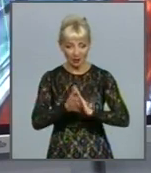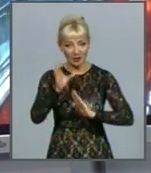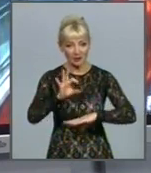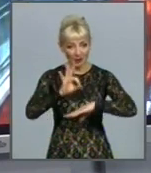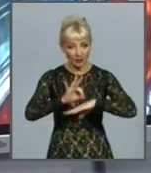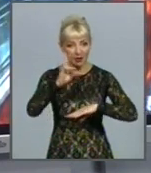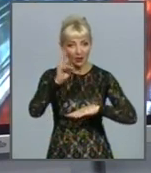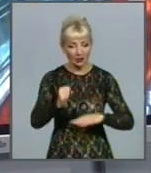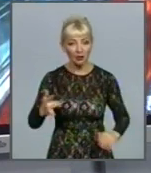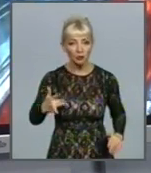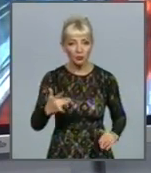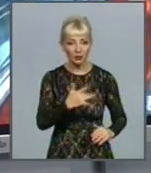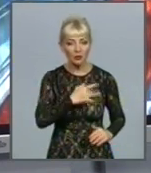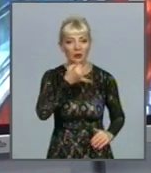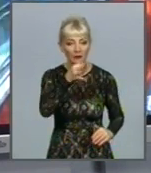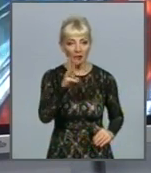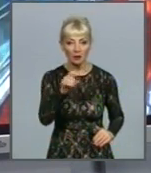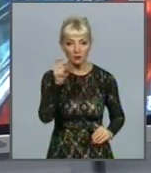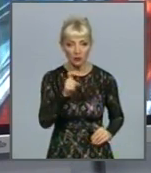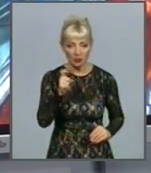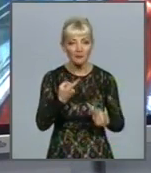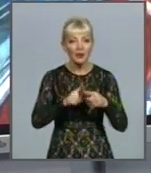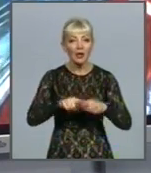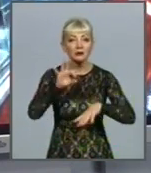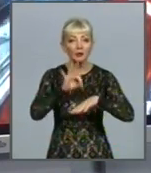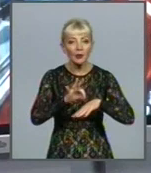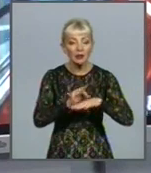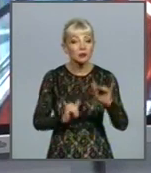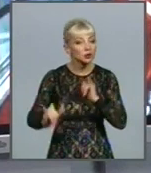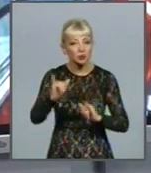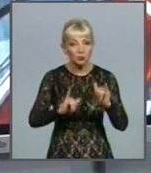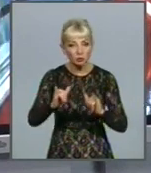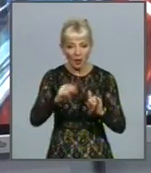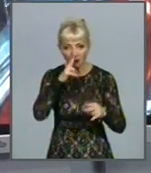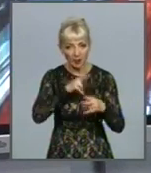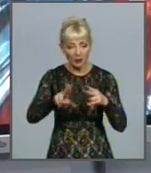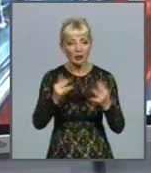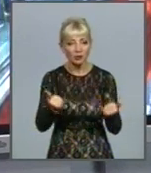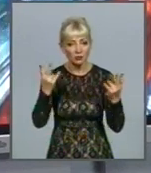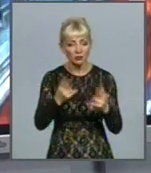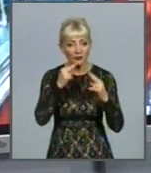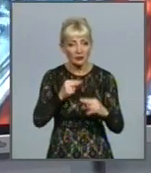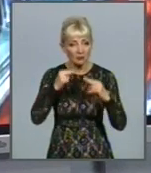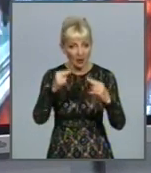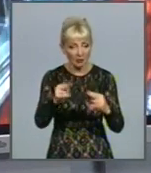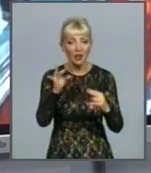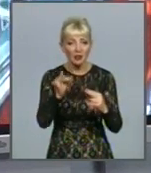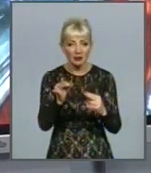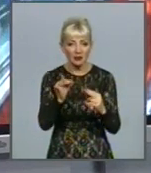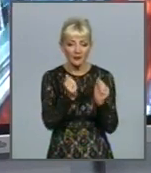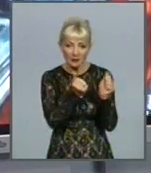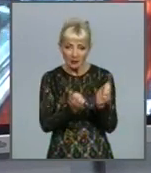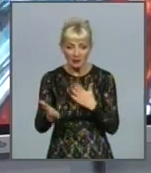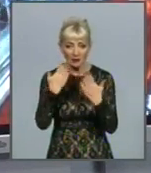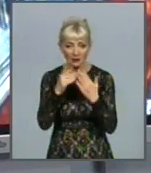захворювання на туберкульоз, констатують у МОЗ. Адже ця хвороба нікуди не поділася і зараз також потребує уваги і системного підходу з